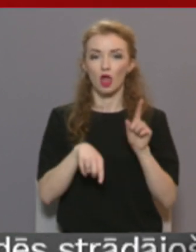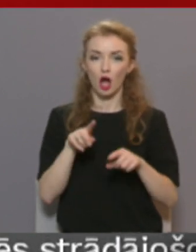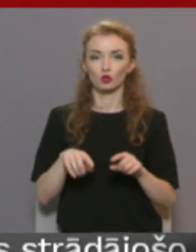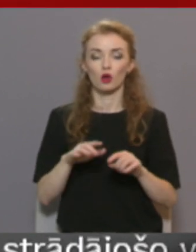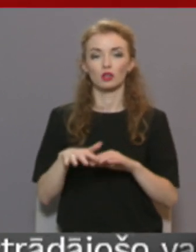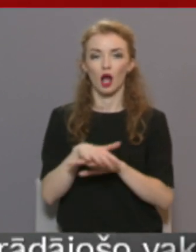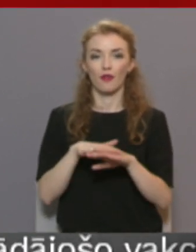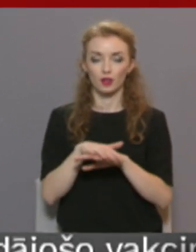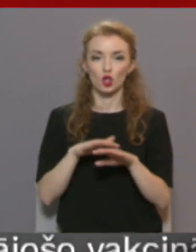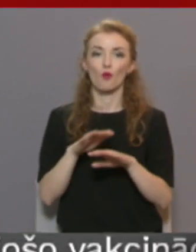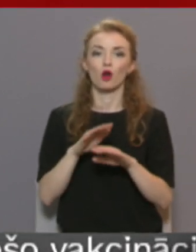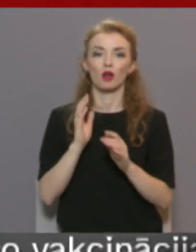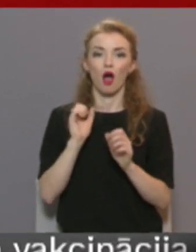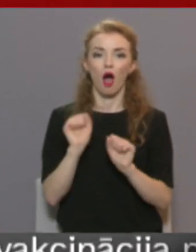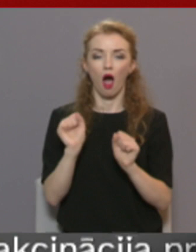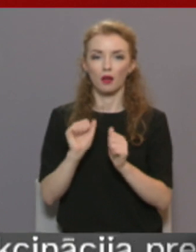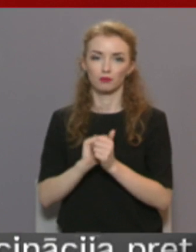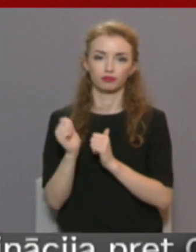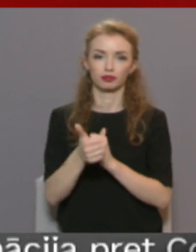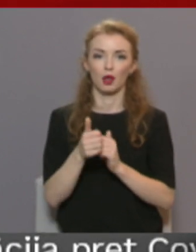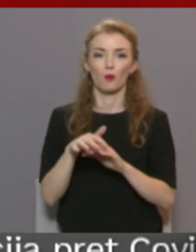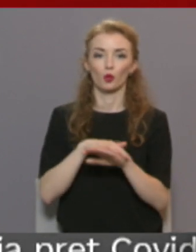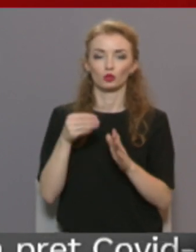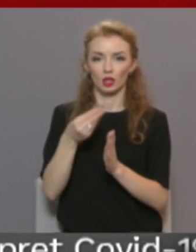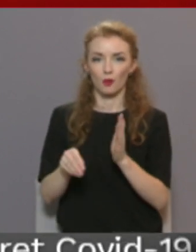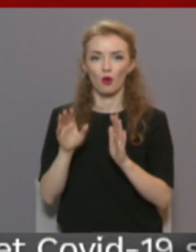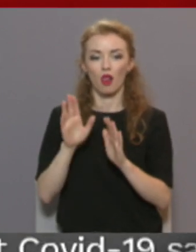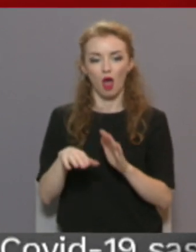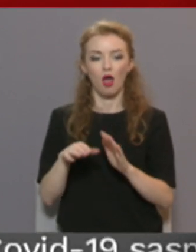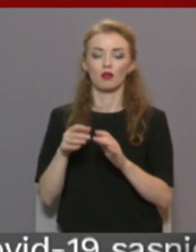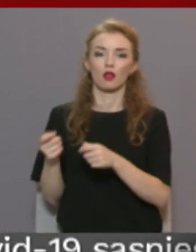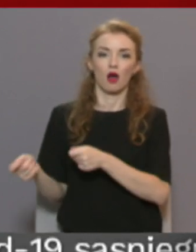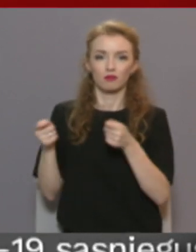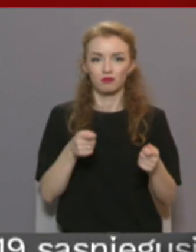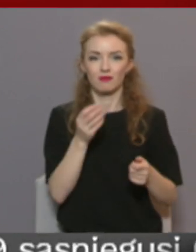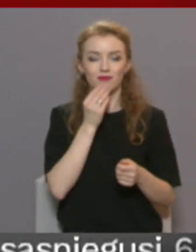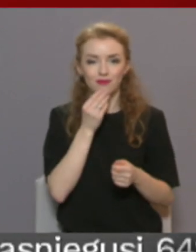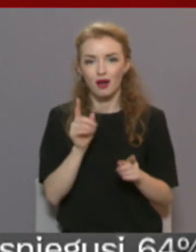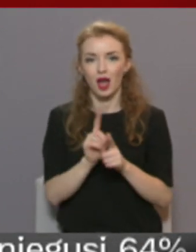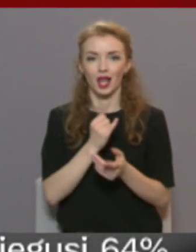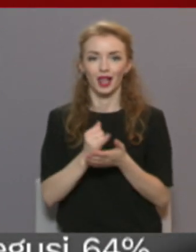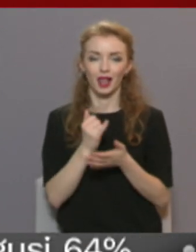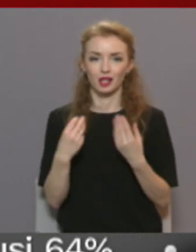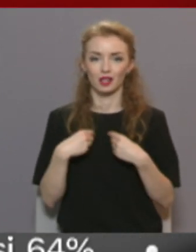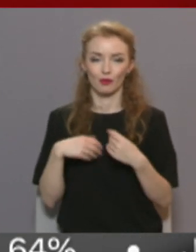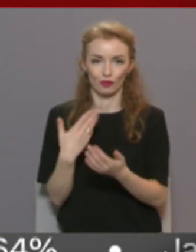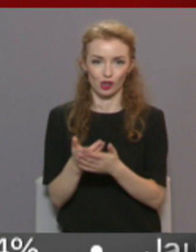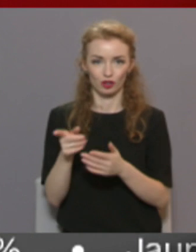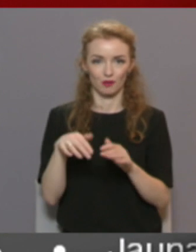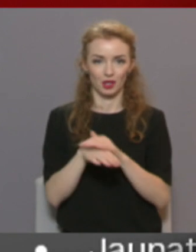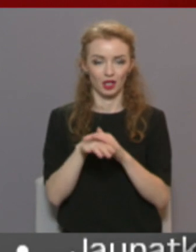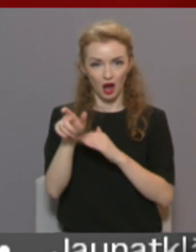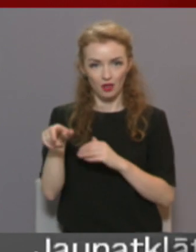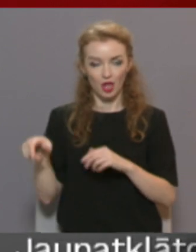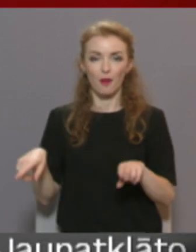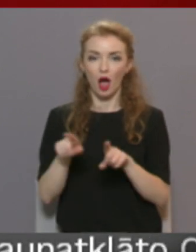publisku iepirkumu likuma prasības, lai nodrošinātu aizturēto personu ēdināšanu un higienas preču apgādi, ka arī robežas